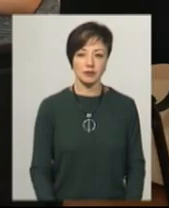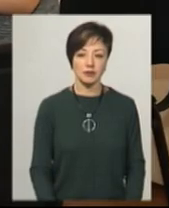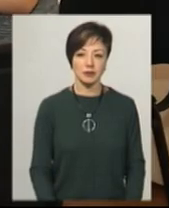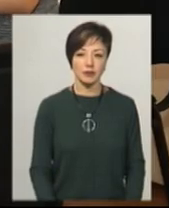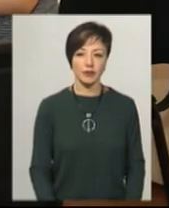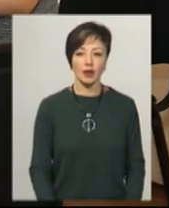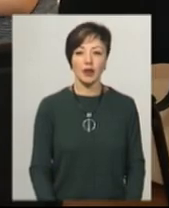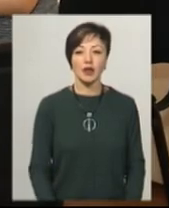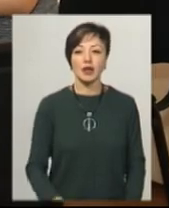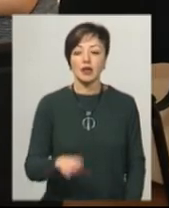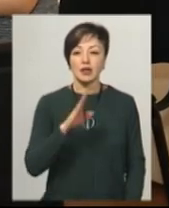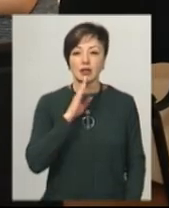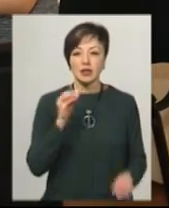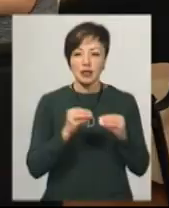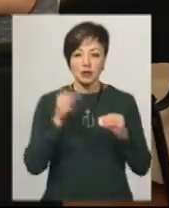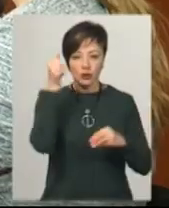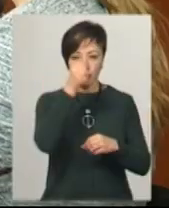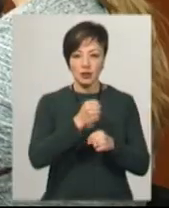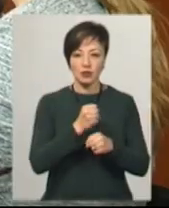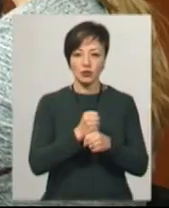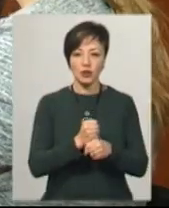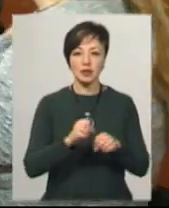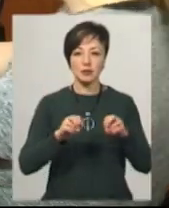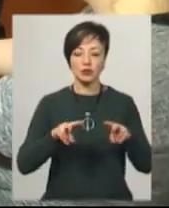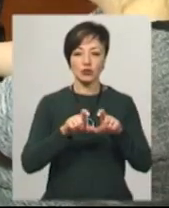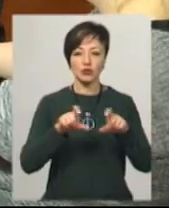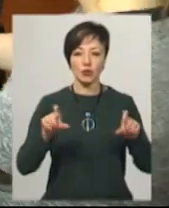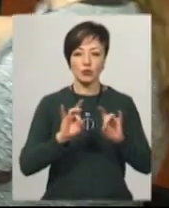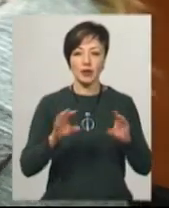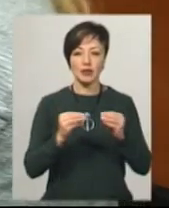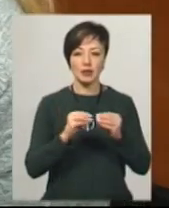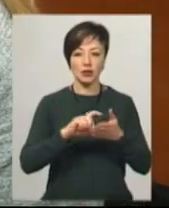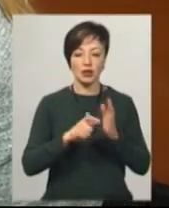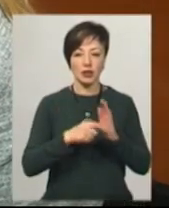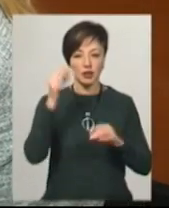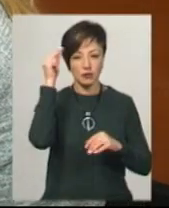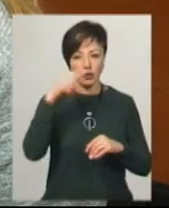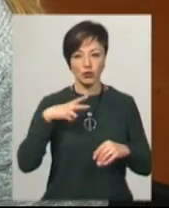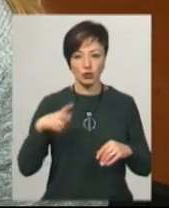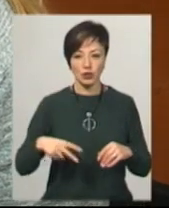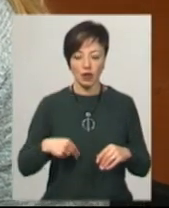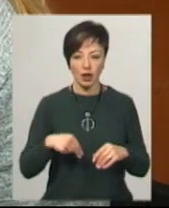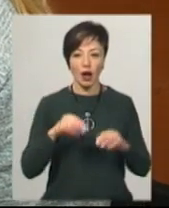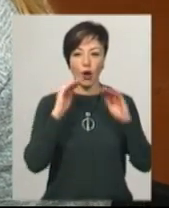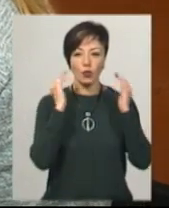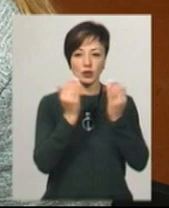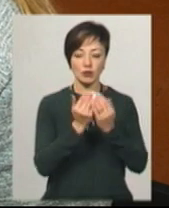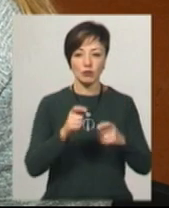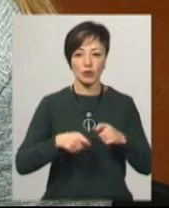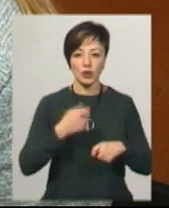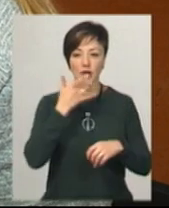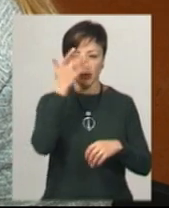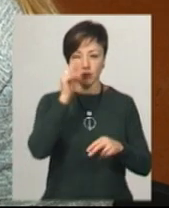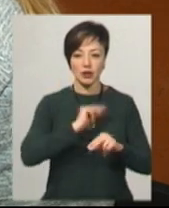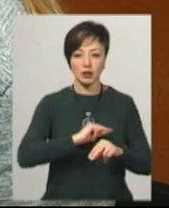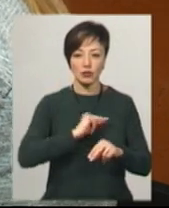Тетяна Бельмега, 10 років, працює у Хмельницькій спеціалізованій школі. Розповідає, в 10-му класі навчається і донька, вона з аутичним розладом. На відео вчителька